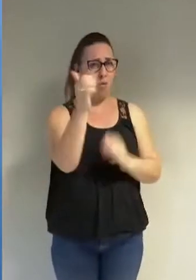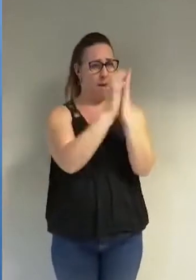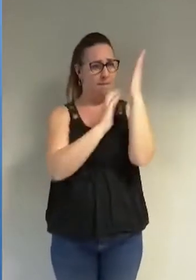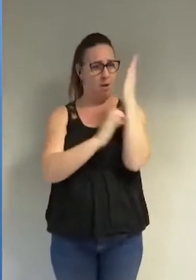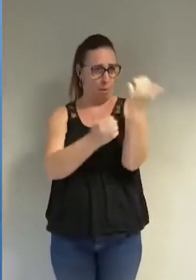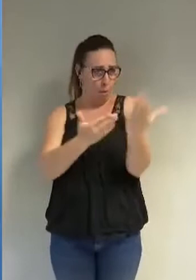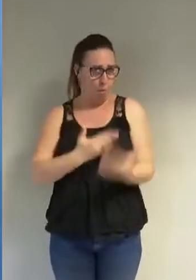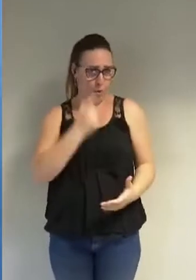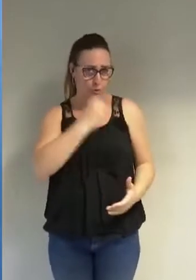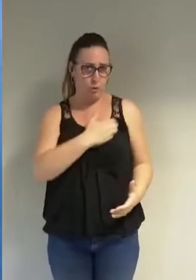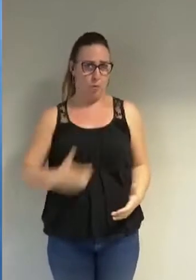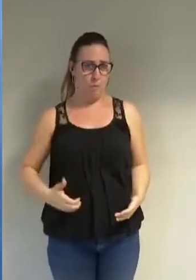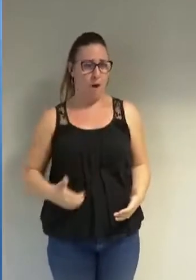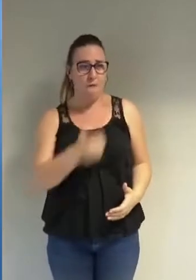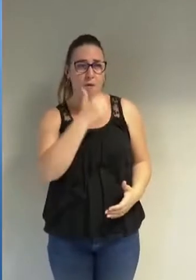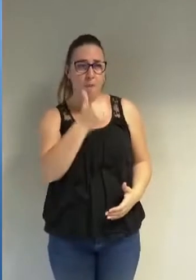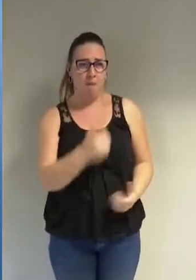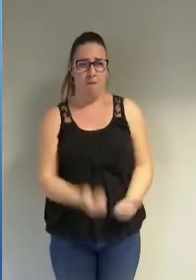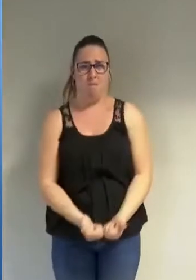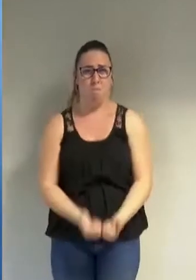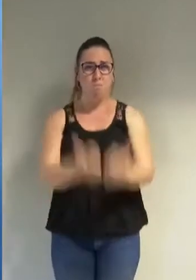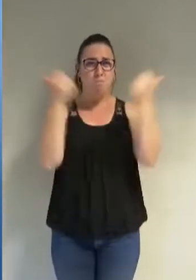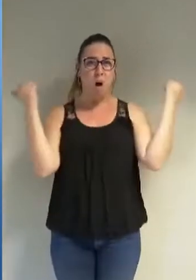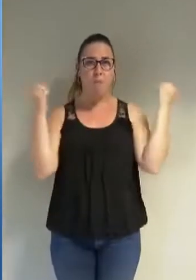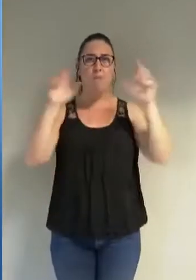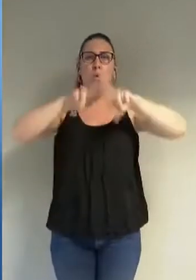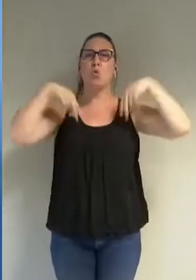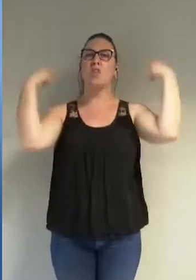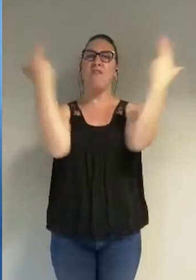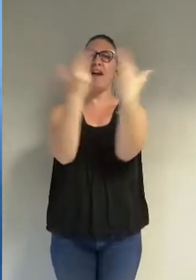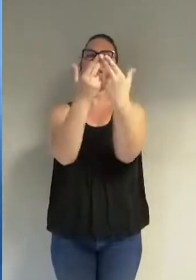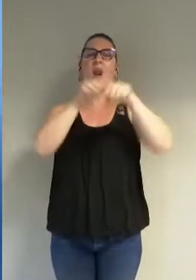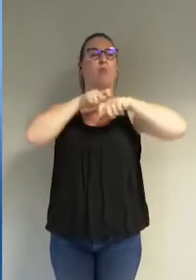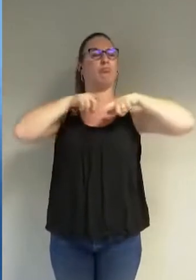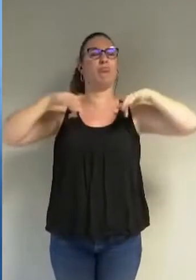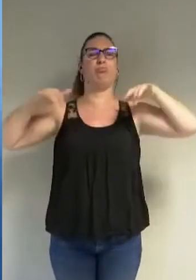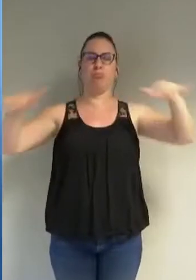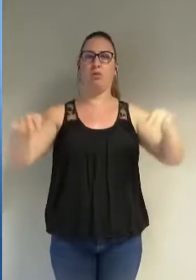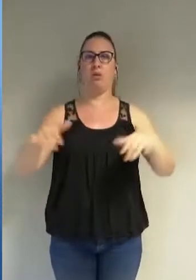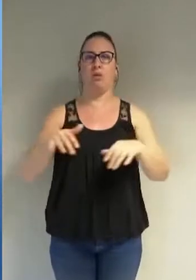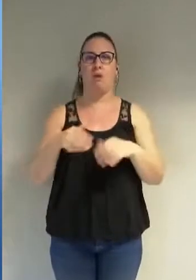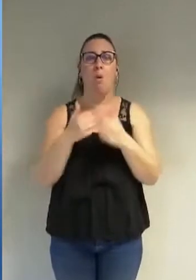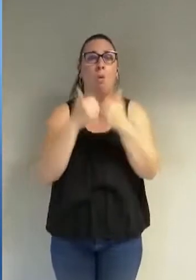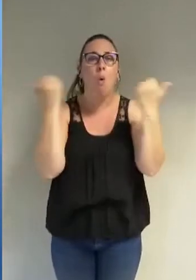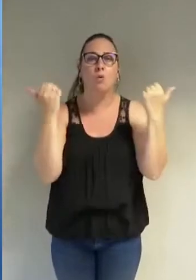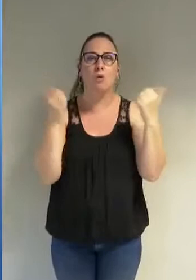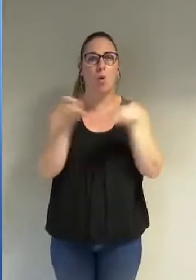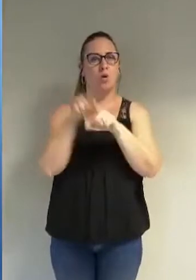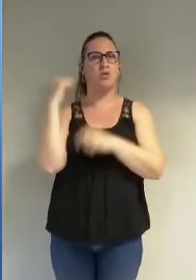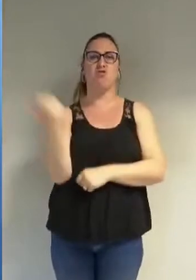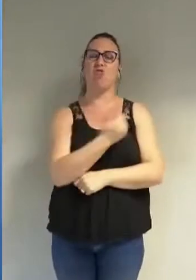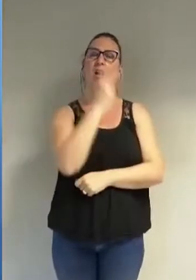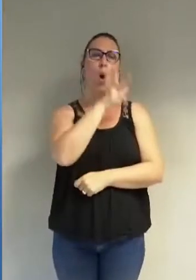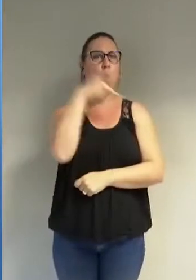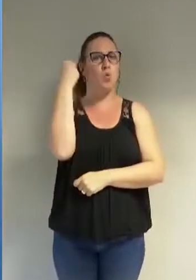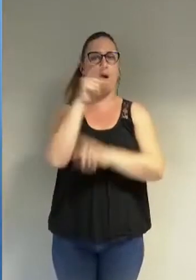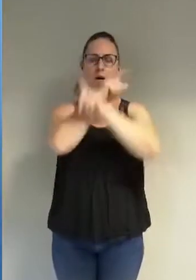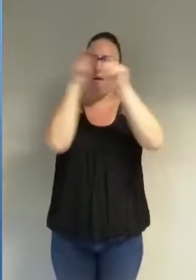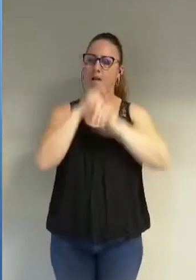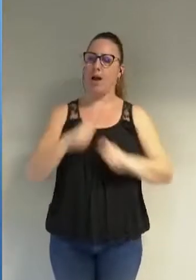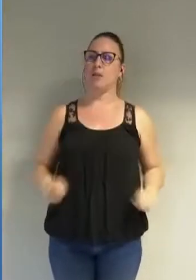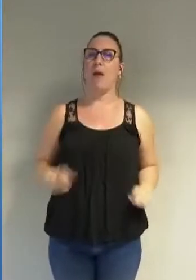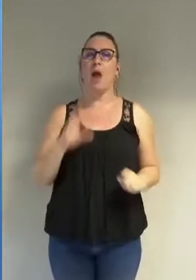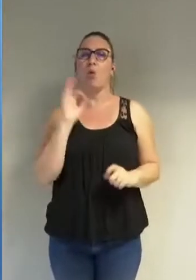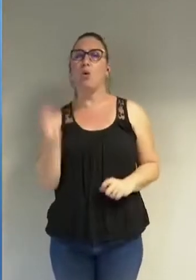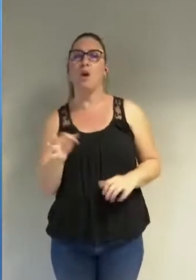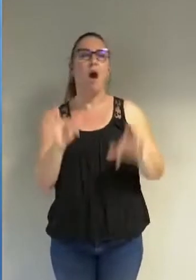monsieur le maire vous allez à l'encontre de l'universalisme et d'une société où chacun est respecté en tant qu'être humain au-delà de